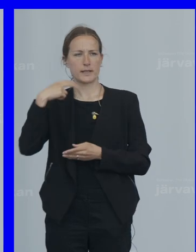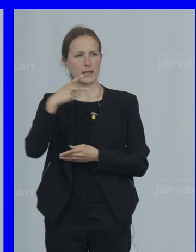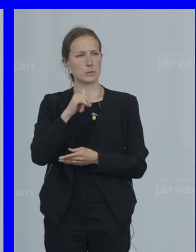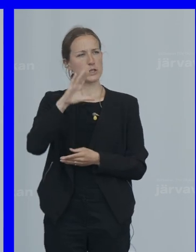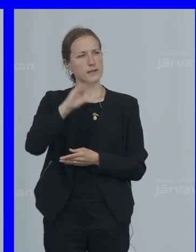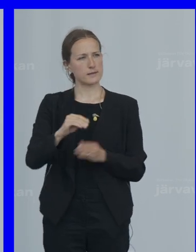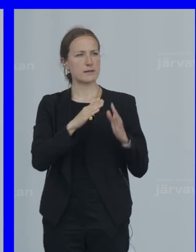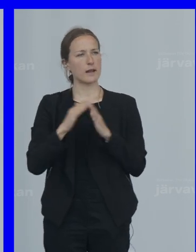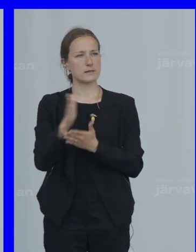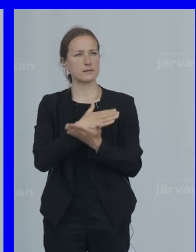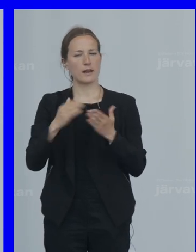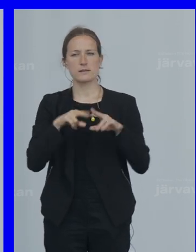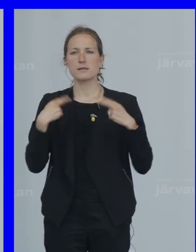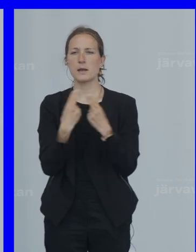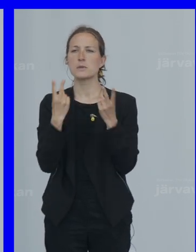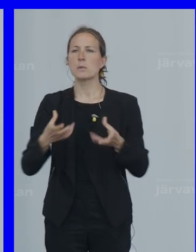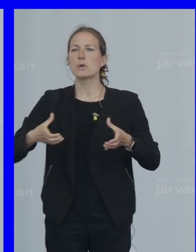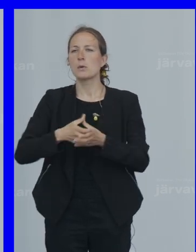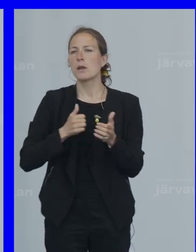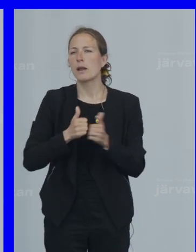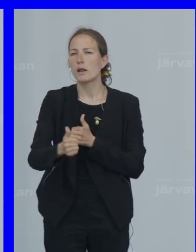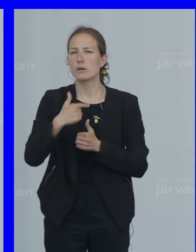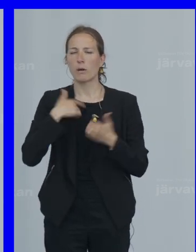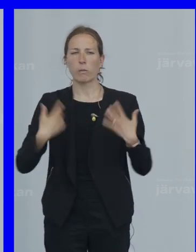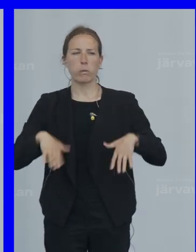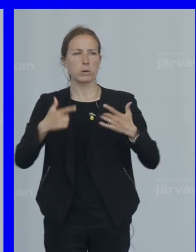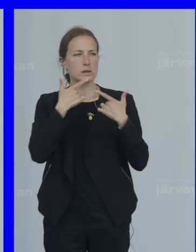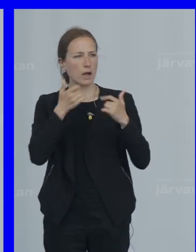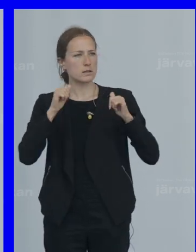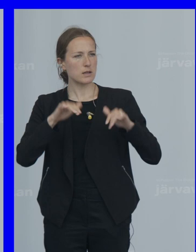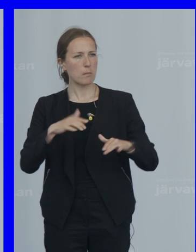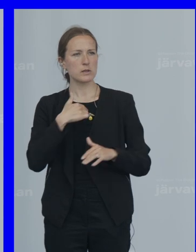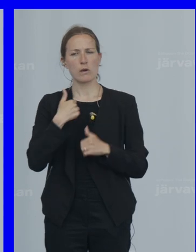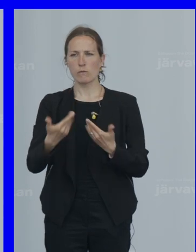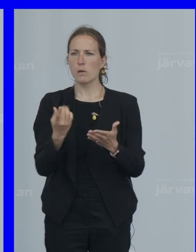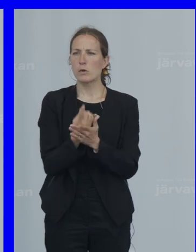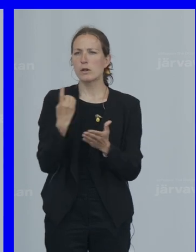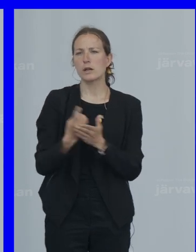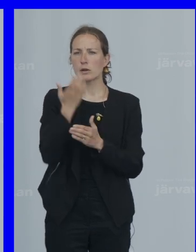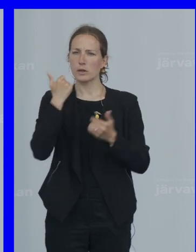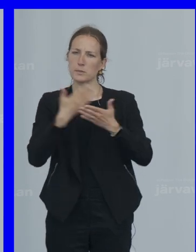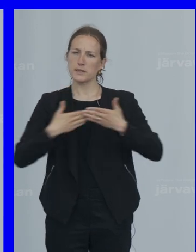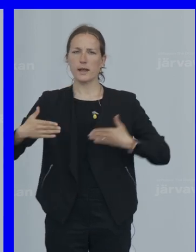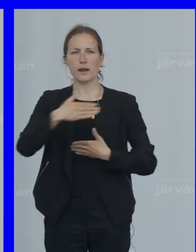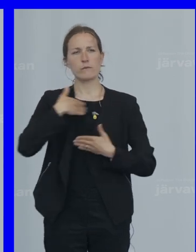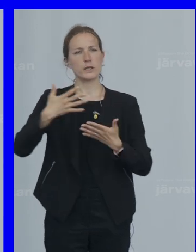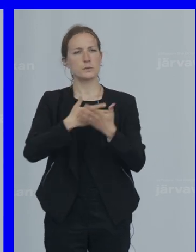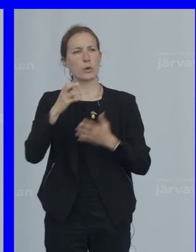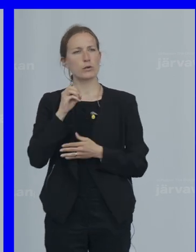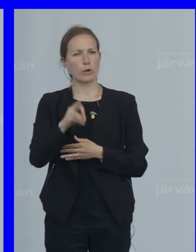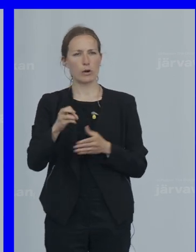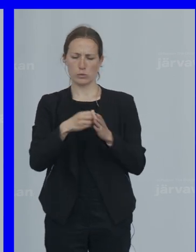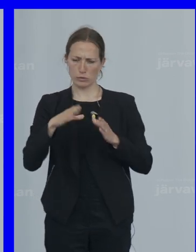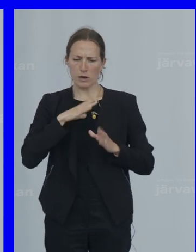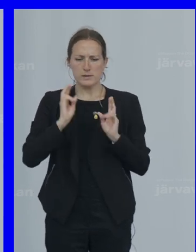stadsdelsnämnd, som gruppledare. Och jag är oerhört tacksam för att jag fick möjligheten att presentera vårt språkrör. För att hon har samma